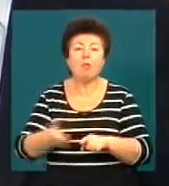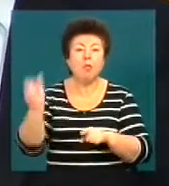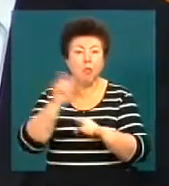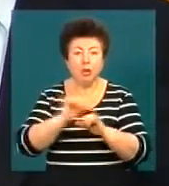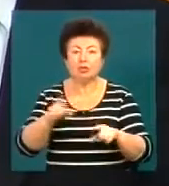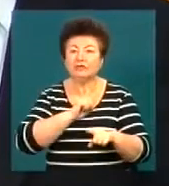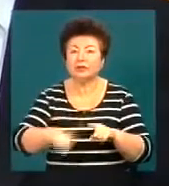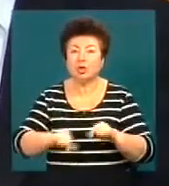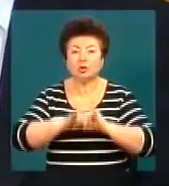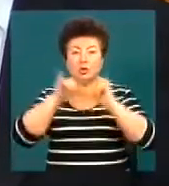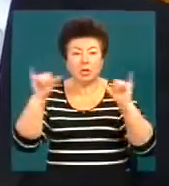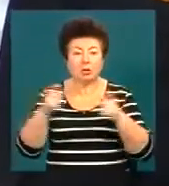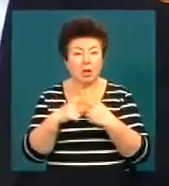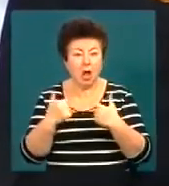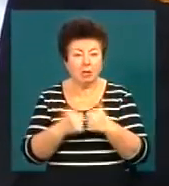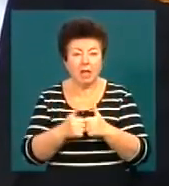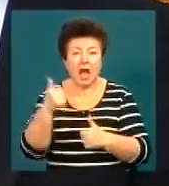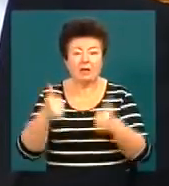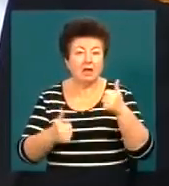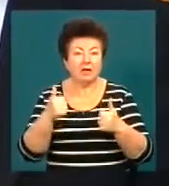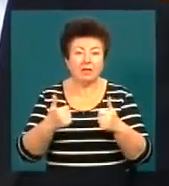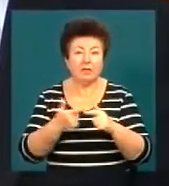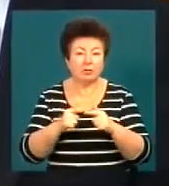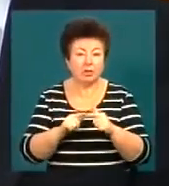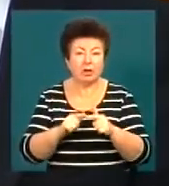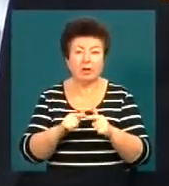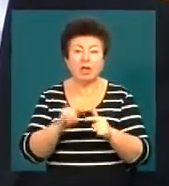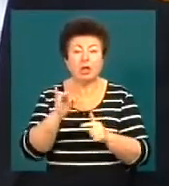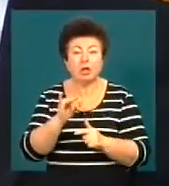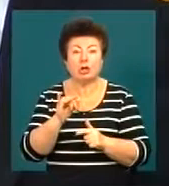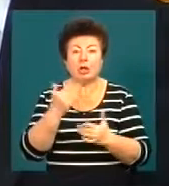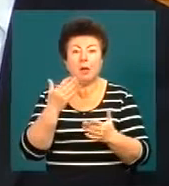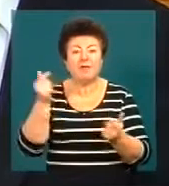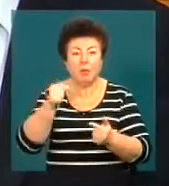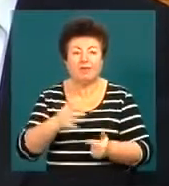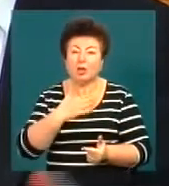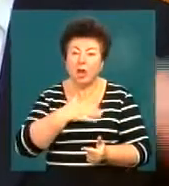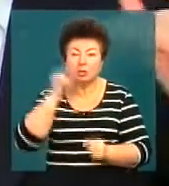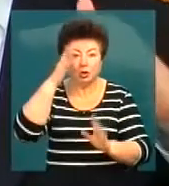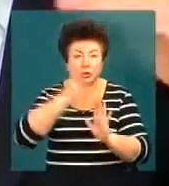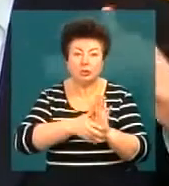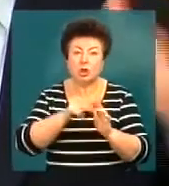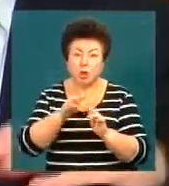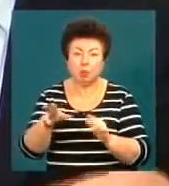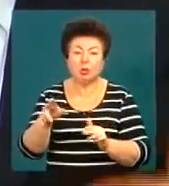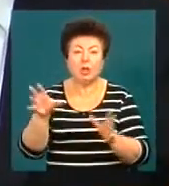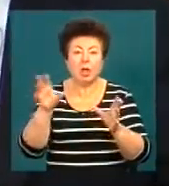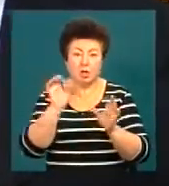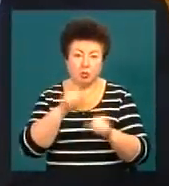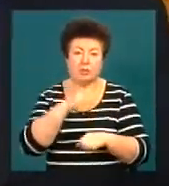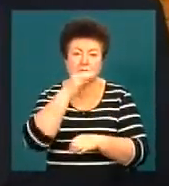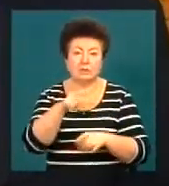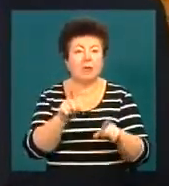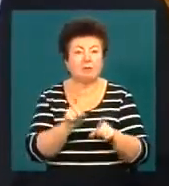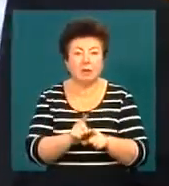швидкозростаюча галузь альтернативної енергетики. І, відповідно, наші дослідження, вони йдуть якраз ось, можна